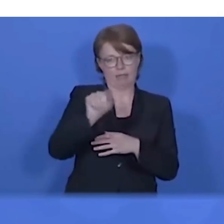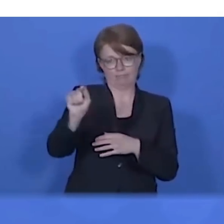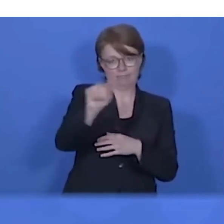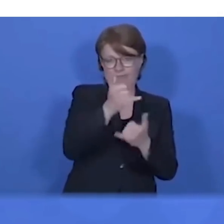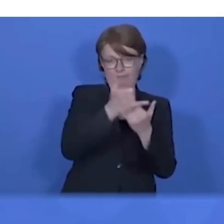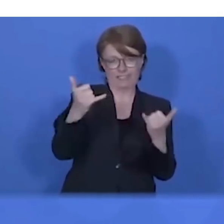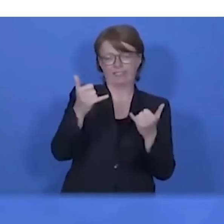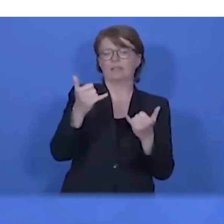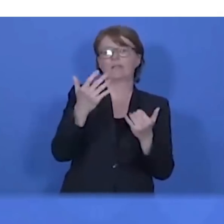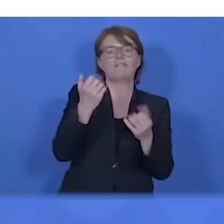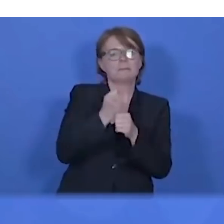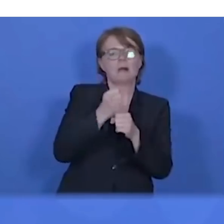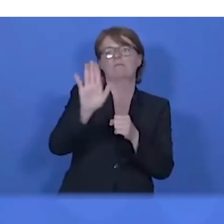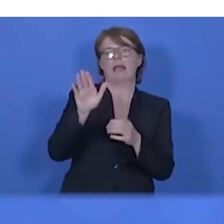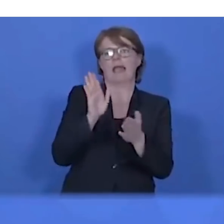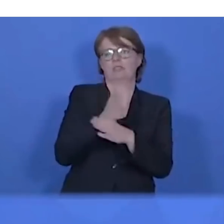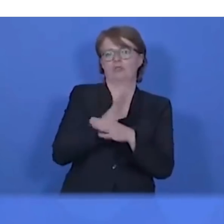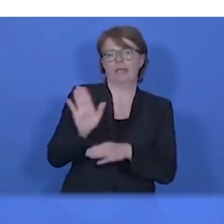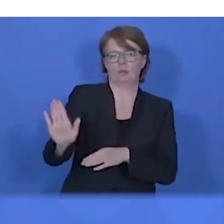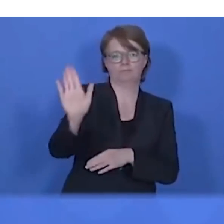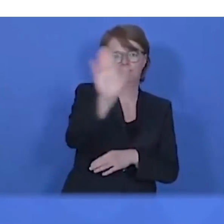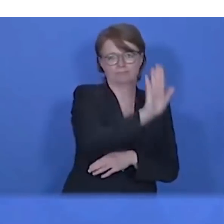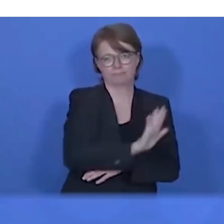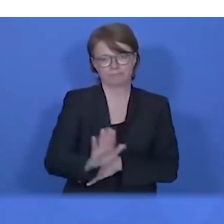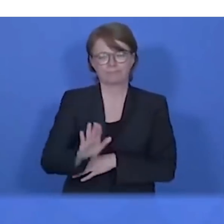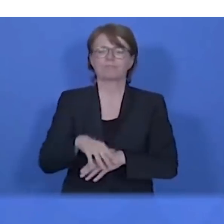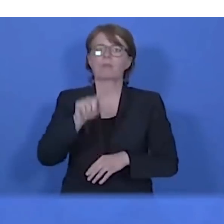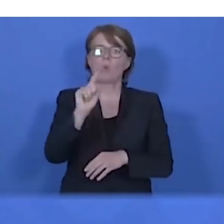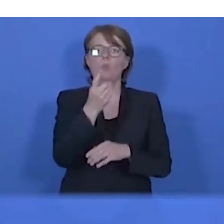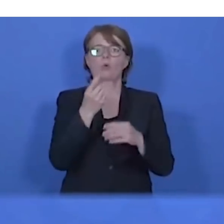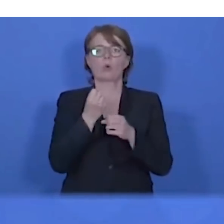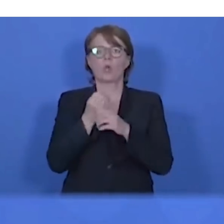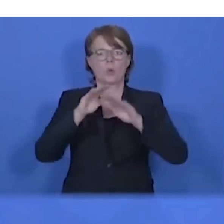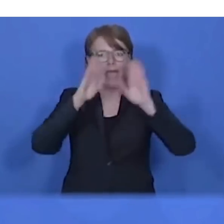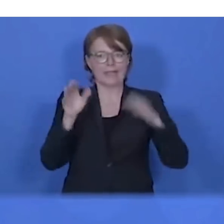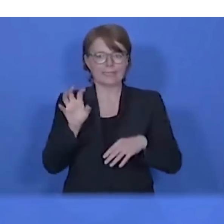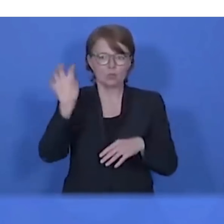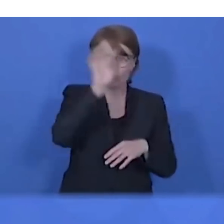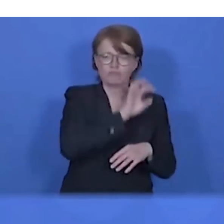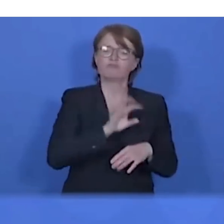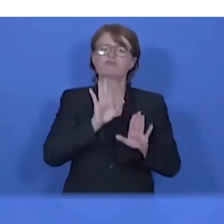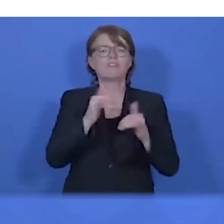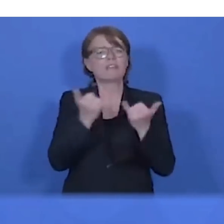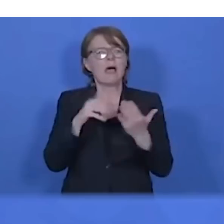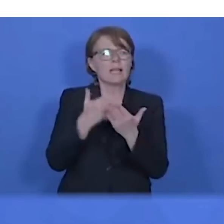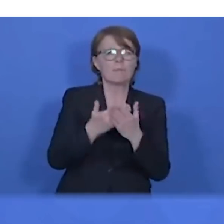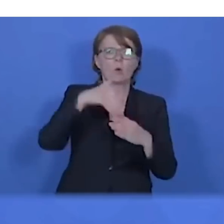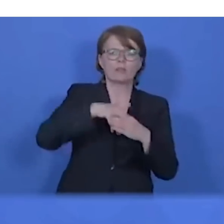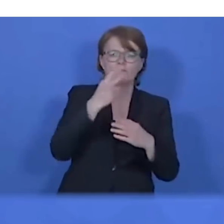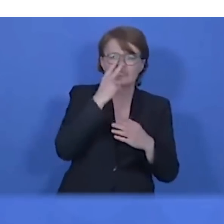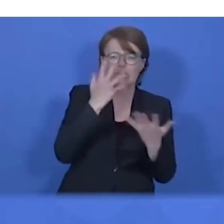Einzelnen dann entscheiden. Und unter Auflagen auch die Kultureinrichtungen wie Museen, Ausstellungen,